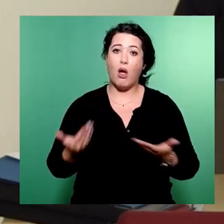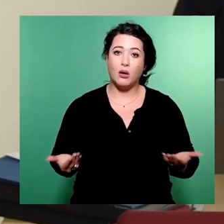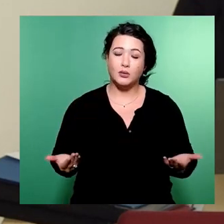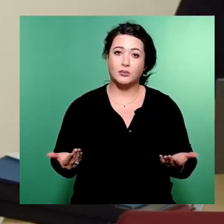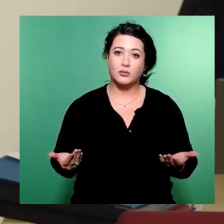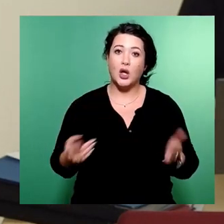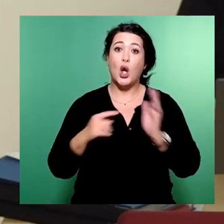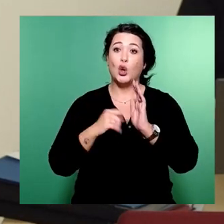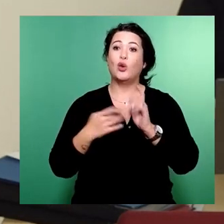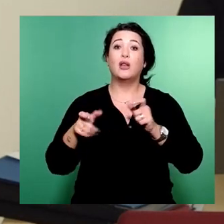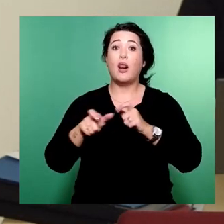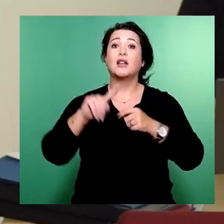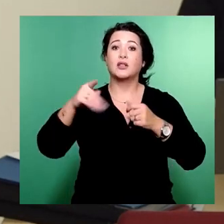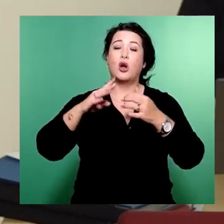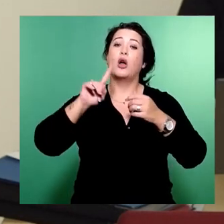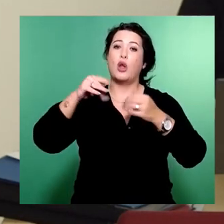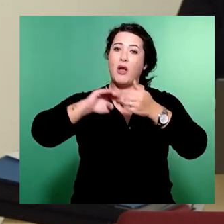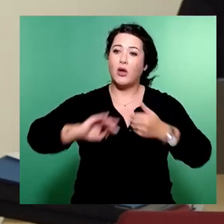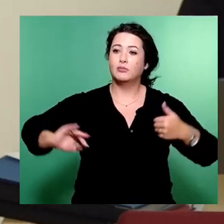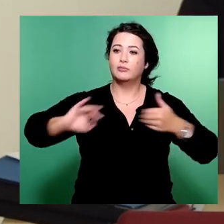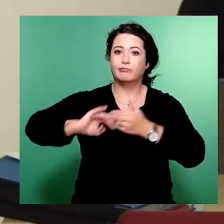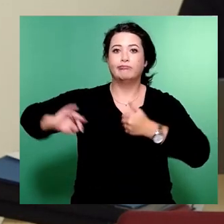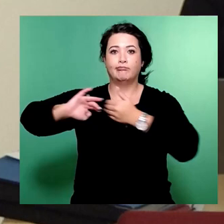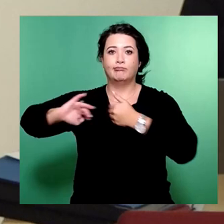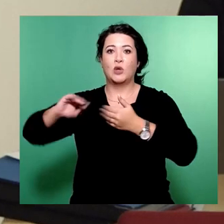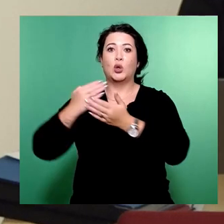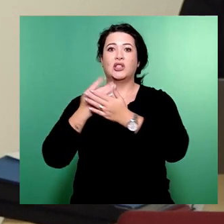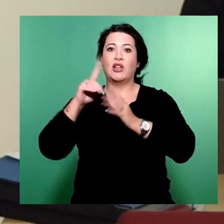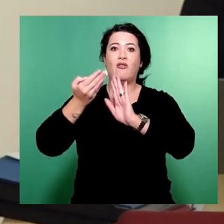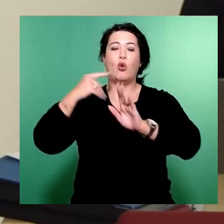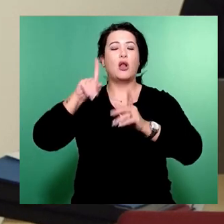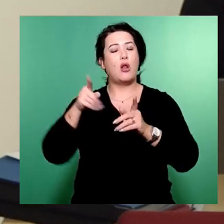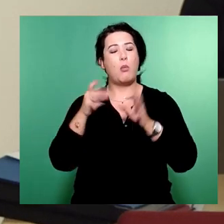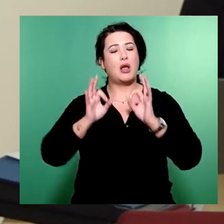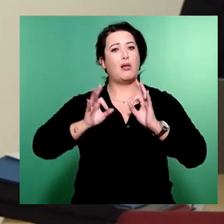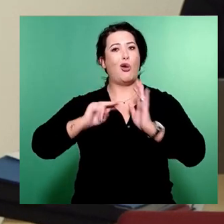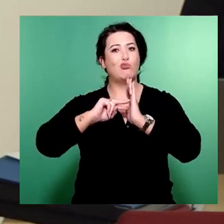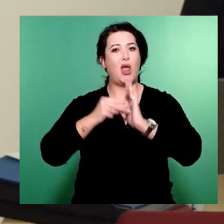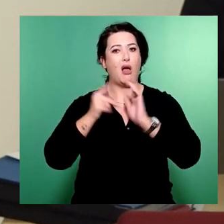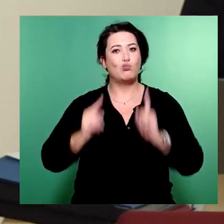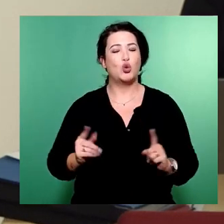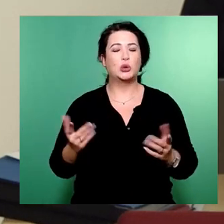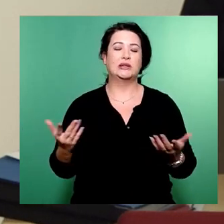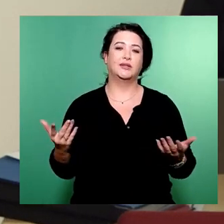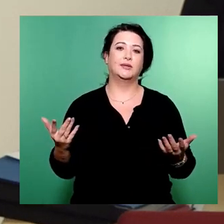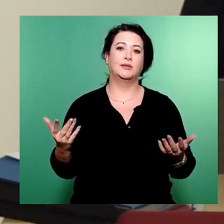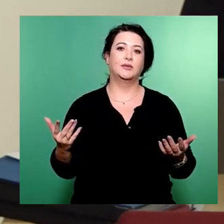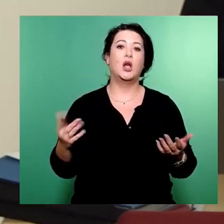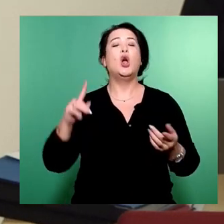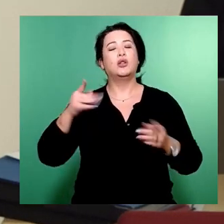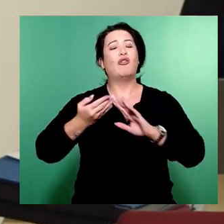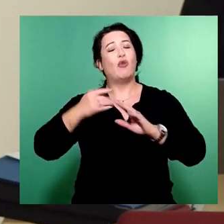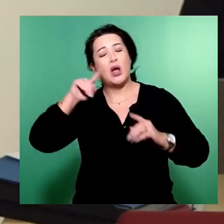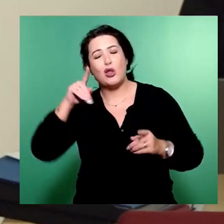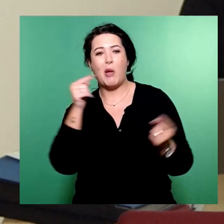und damit immer Lärmbetroffenheiten organisiere, die dann eben in einem Planverfahren diskutiert werden